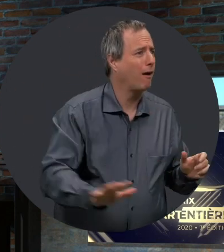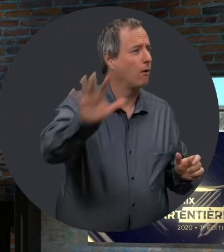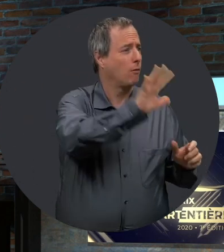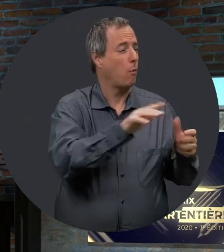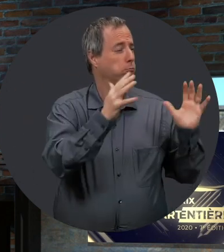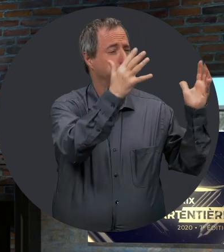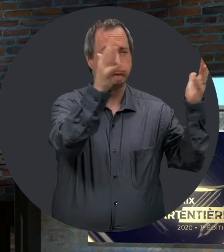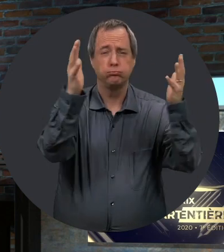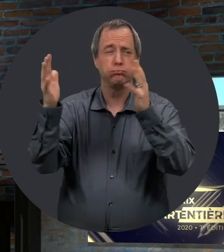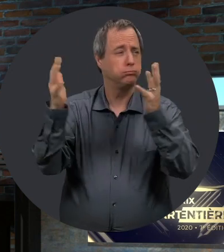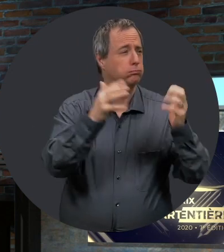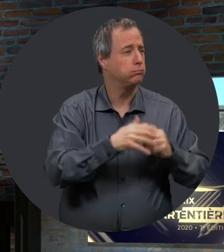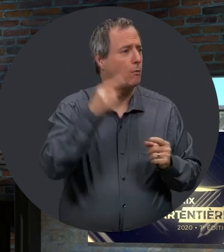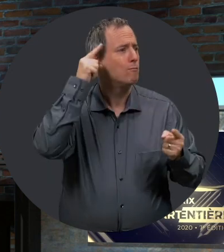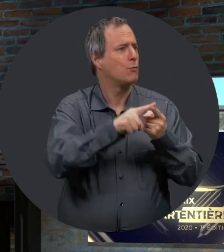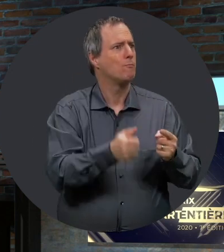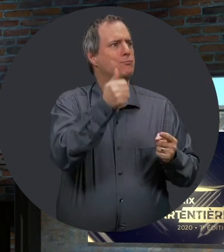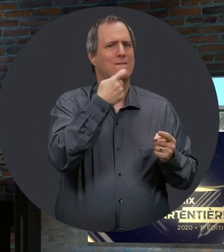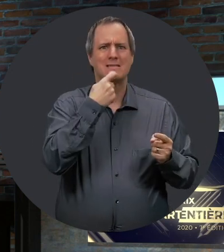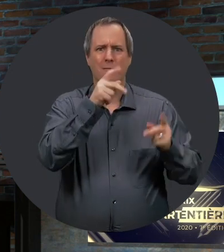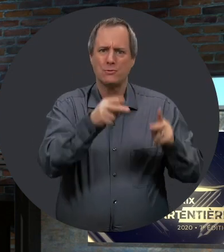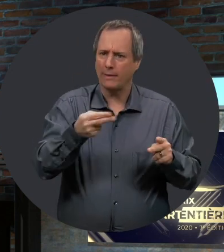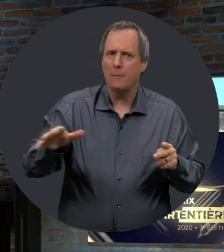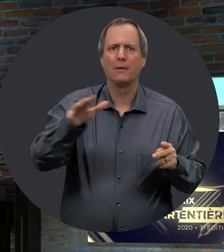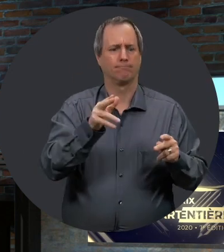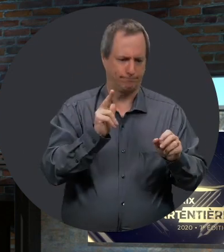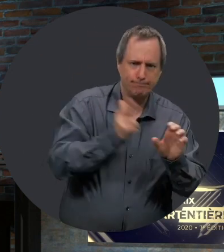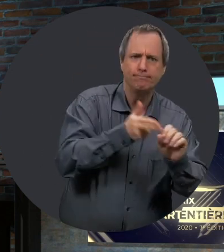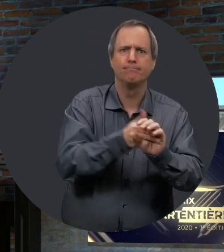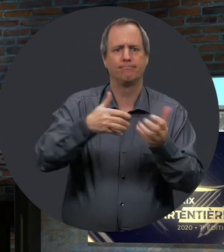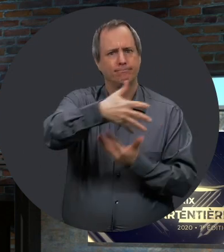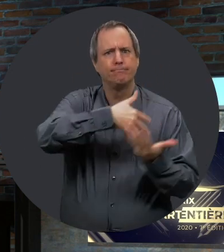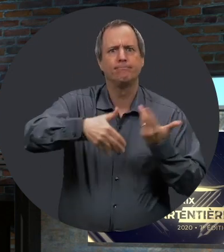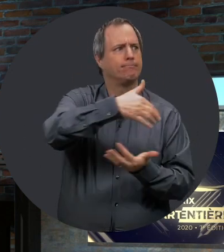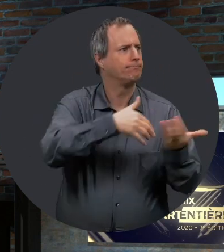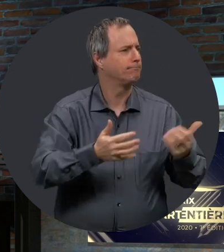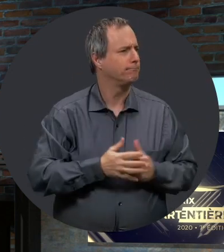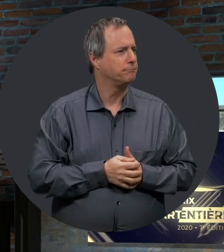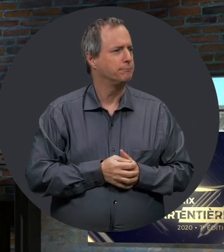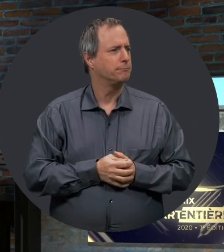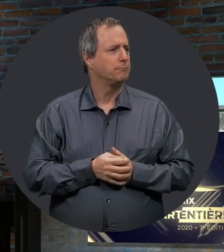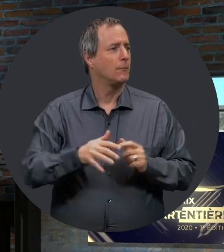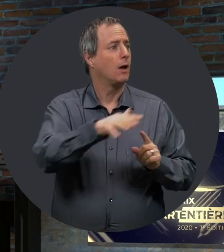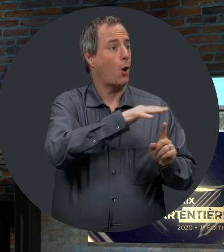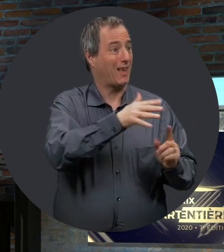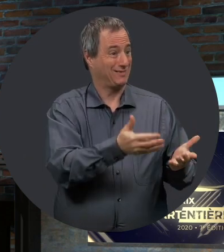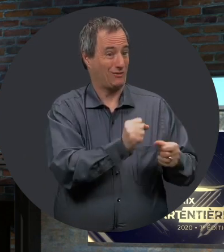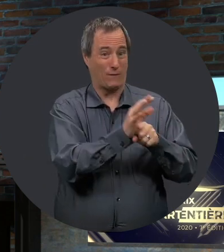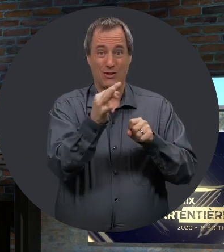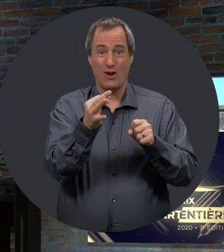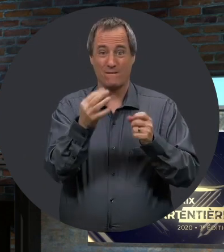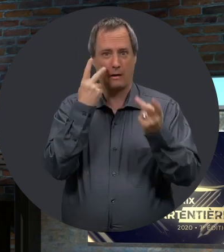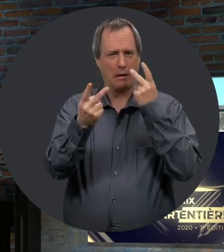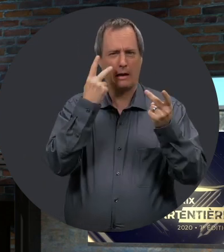œuvrent au Québec pour faciliter la participation sociale des personnes. Dans ce contexte-là, on